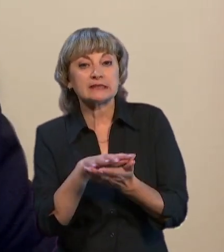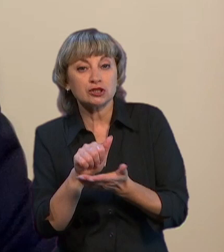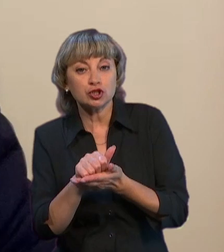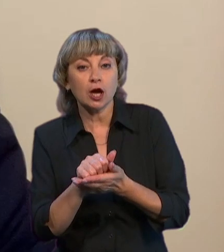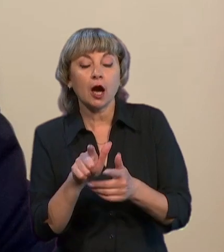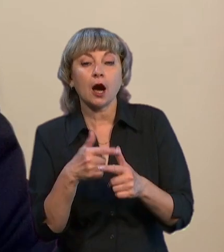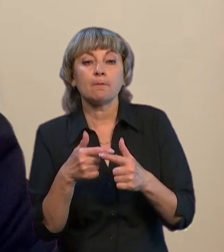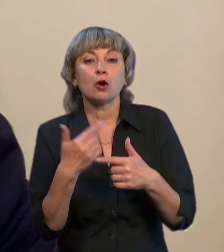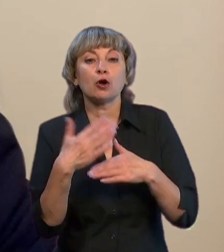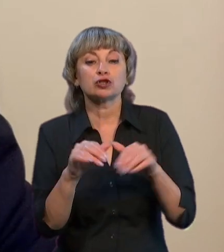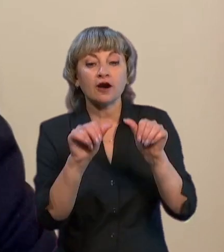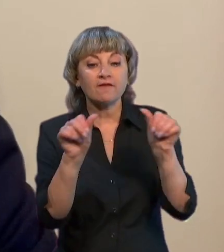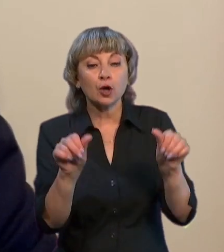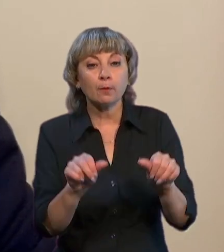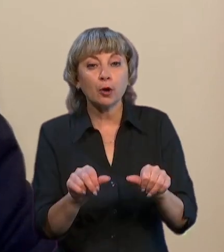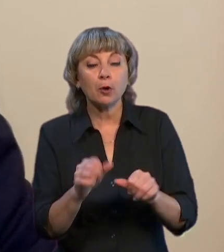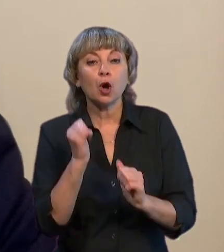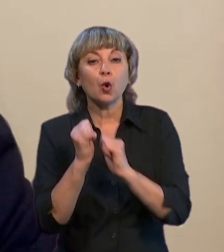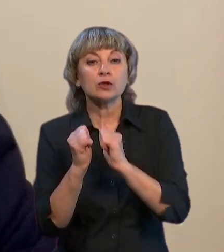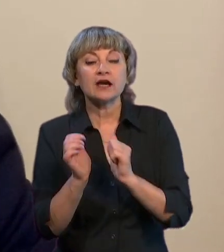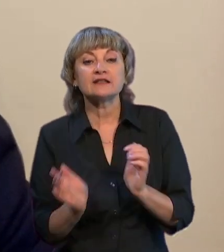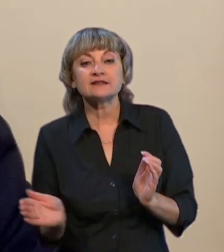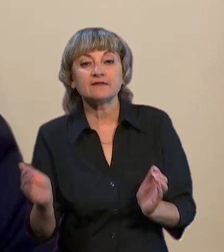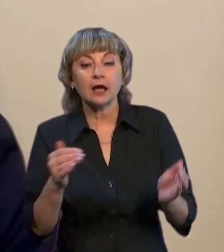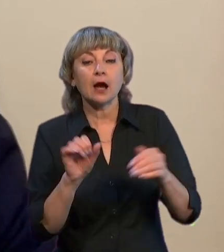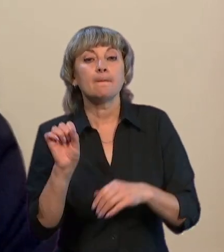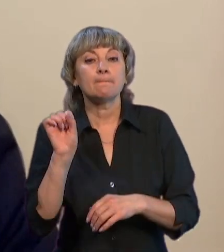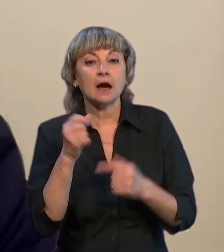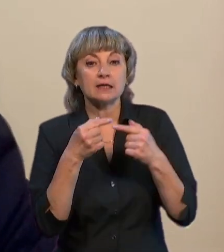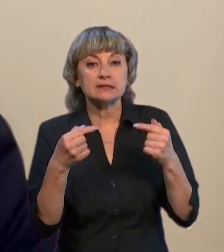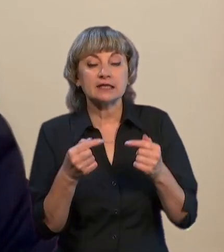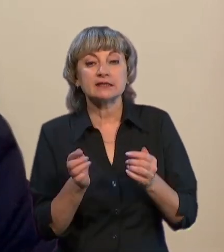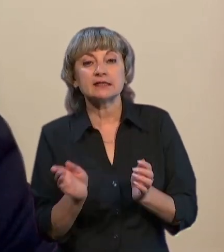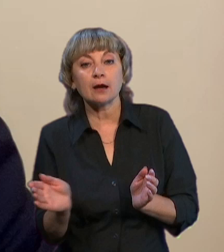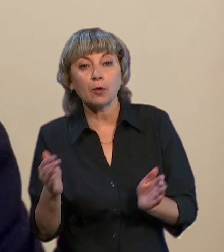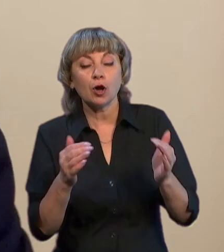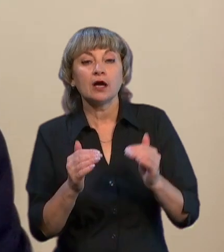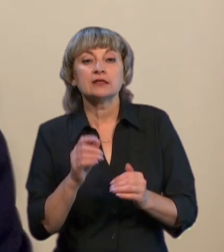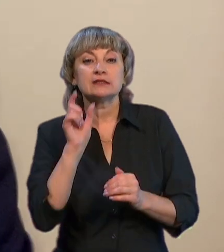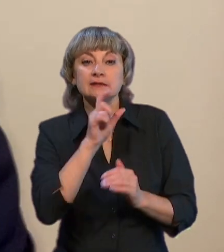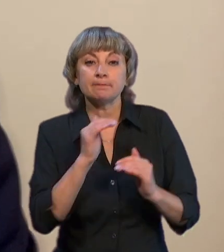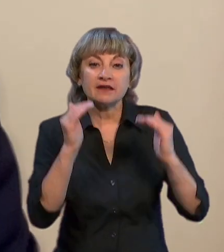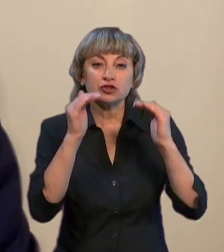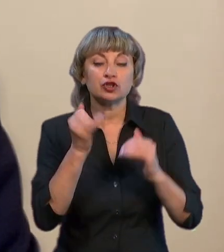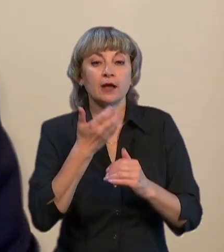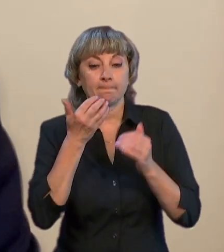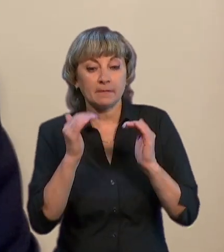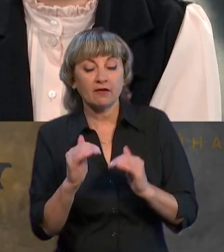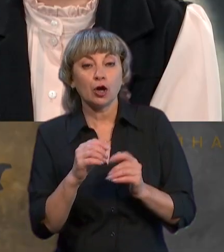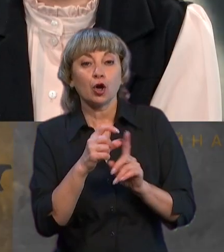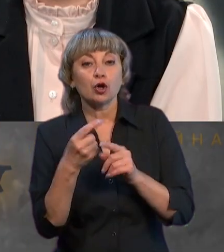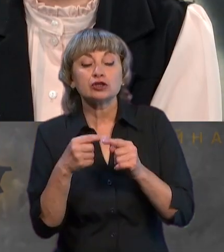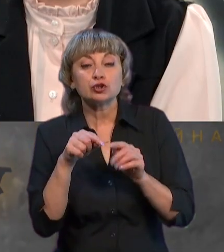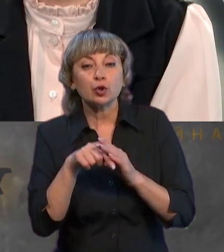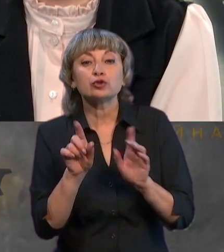вже формуємо удари з фарбі, наприклад, як побахнуто з різних боків. І з півночі, з півдня. Пане Микола, в контексті цього, що